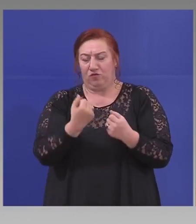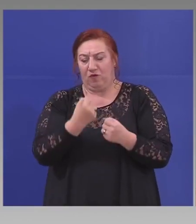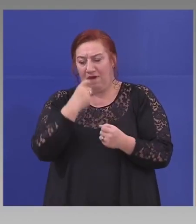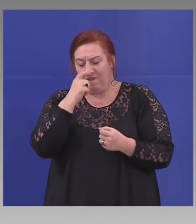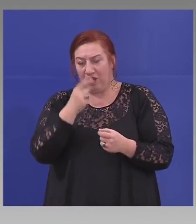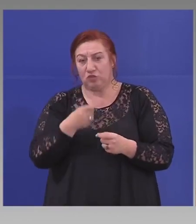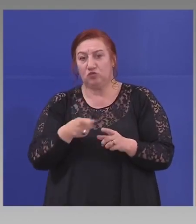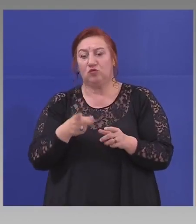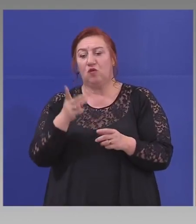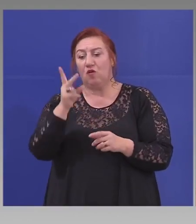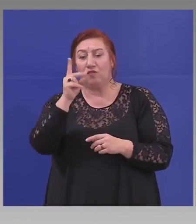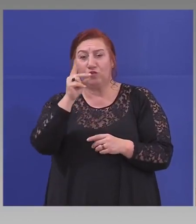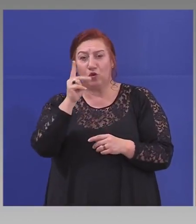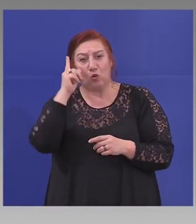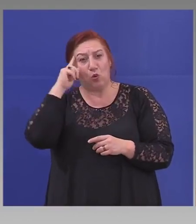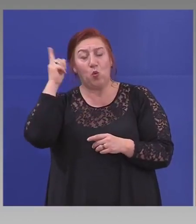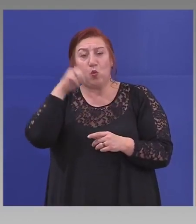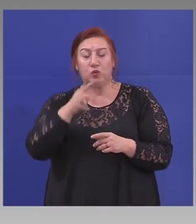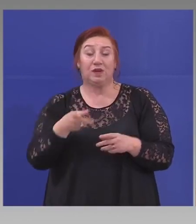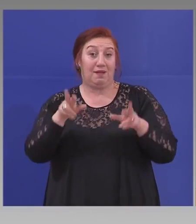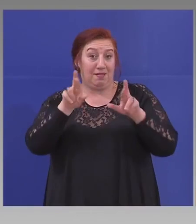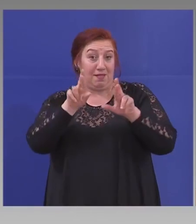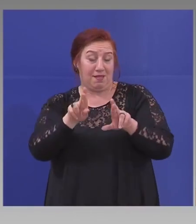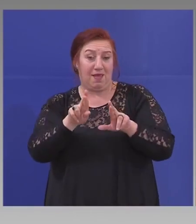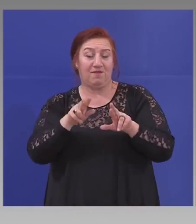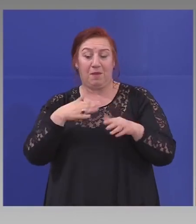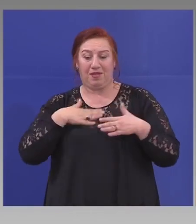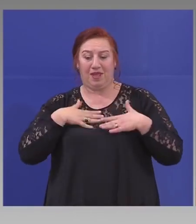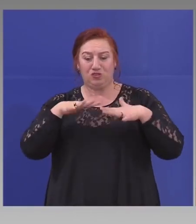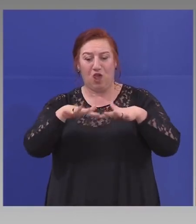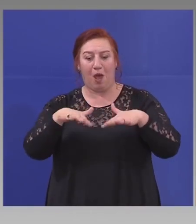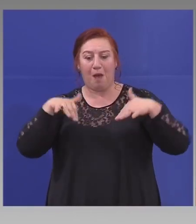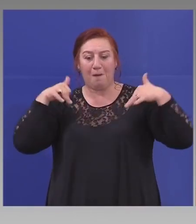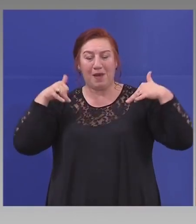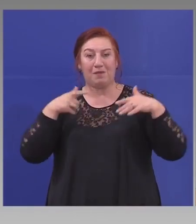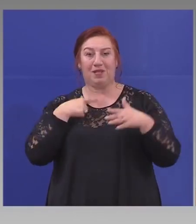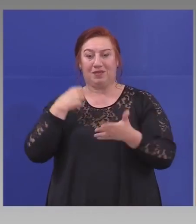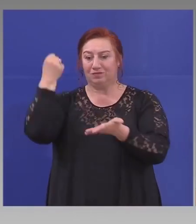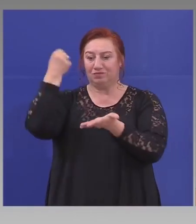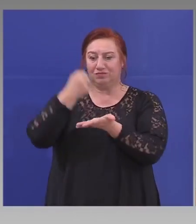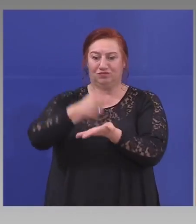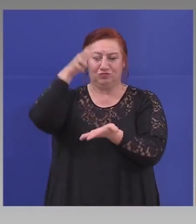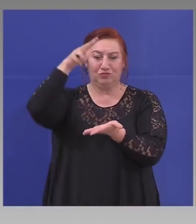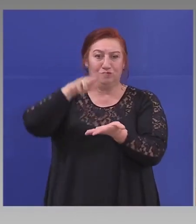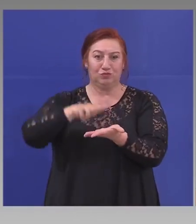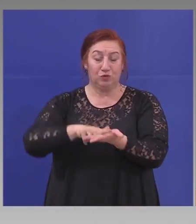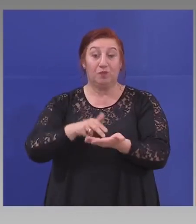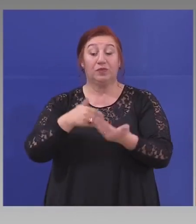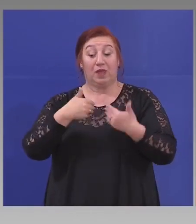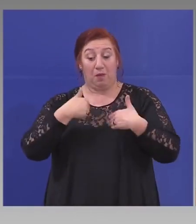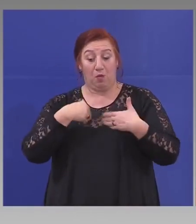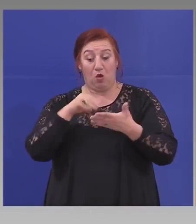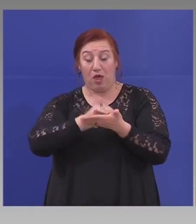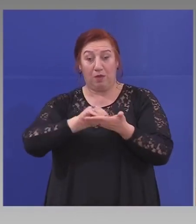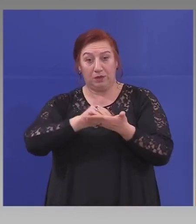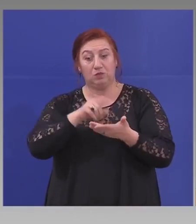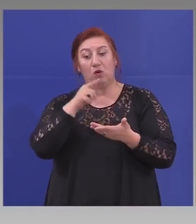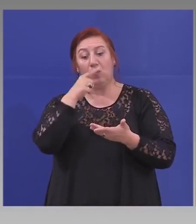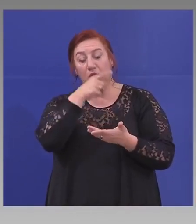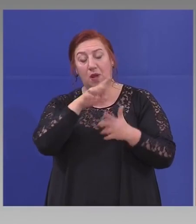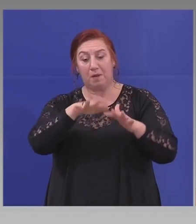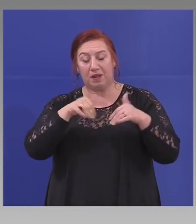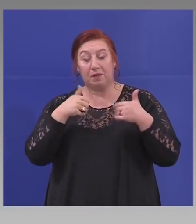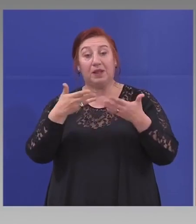утре се надявам и парламента да го ратифицира, но с моят писмо те приеха, че достатъчно е надежно